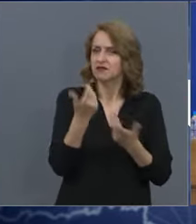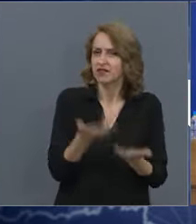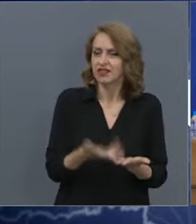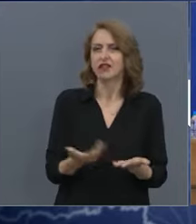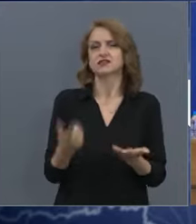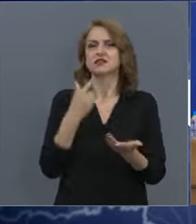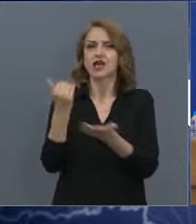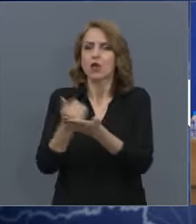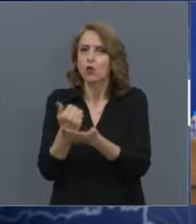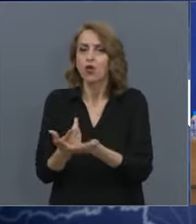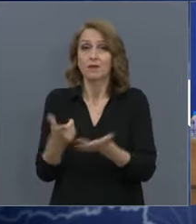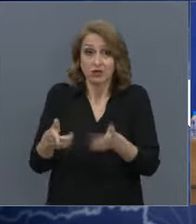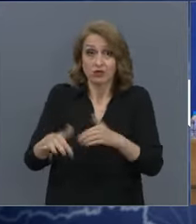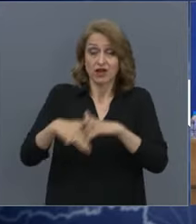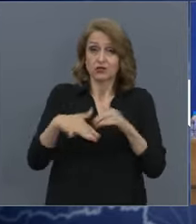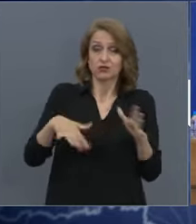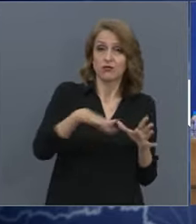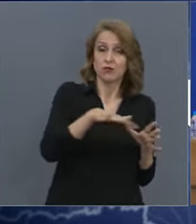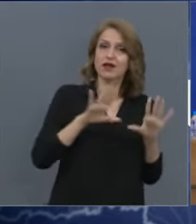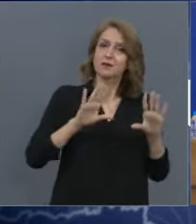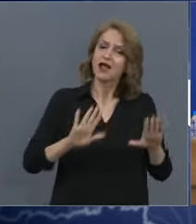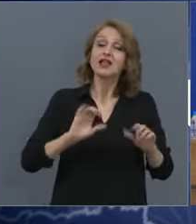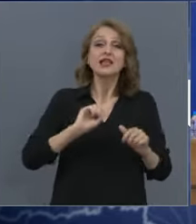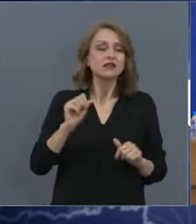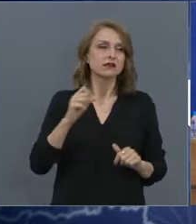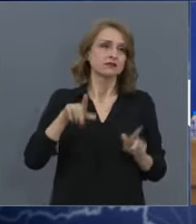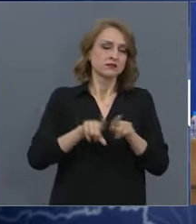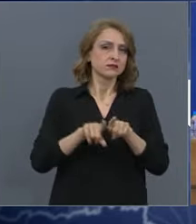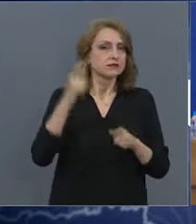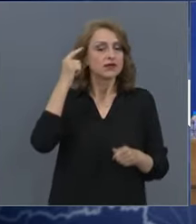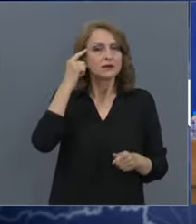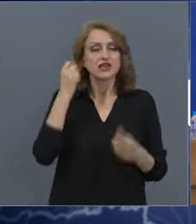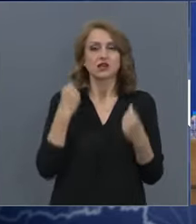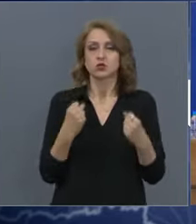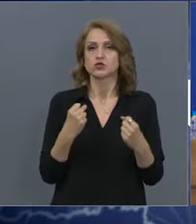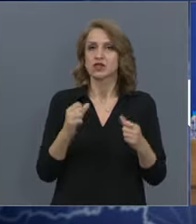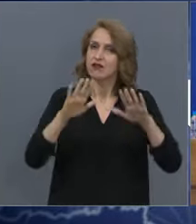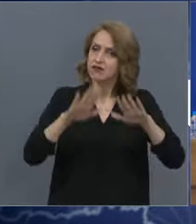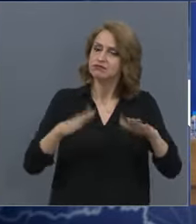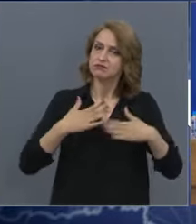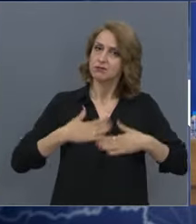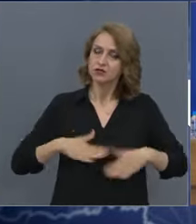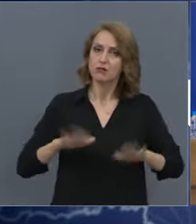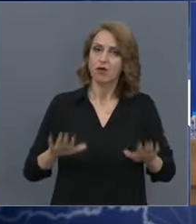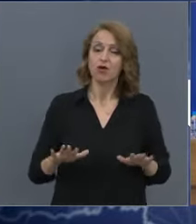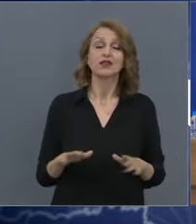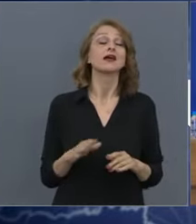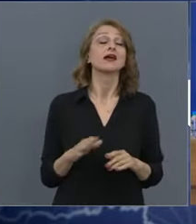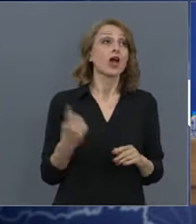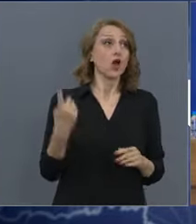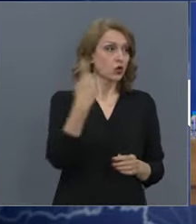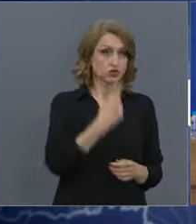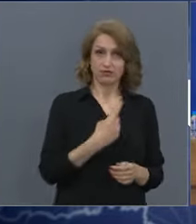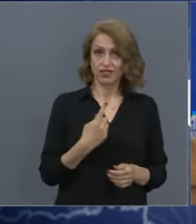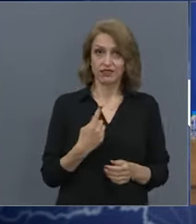всички сектори. А и за психичното здраве на хората. така че още веднъж благодаря на вас